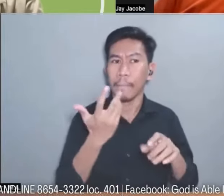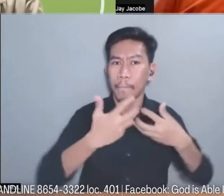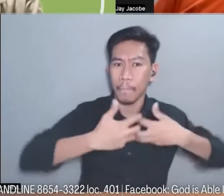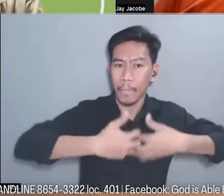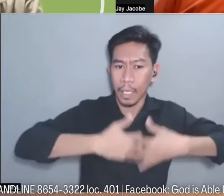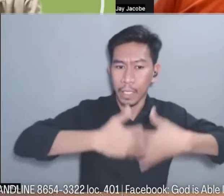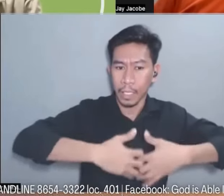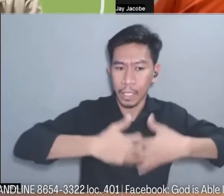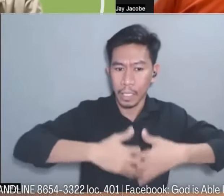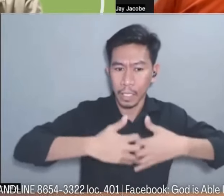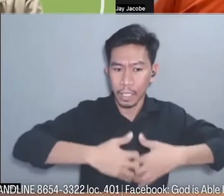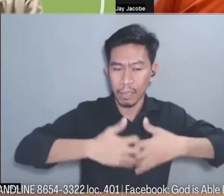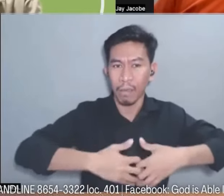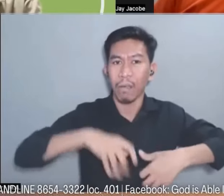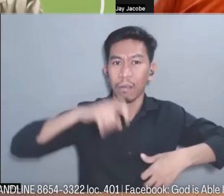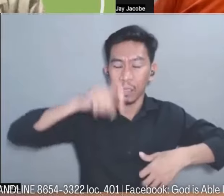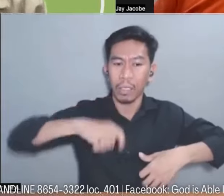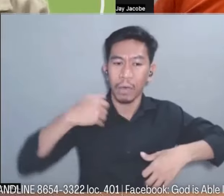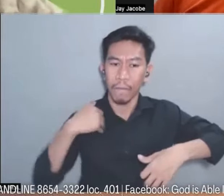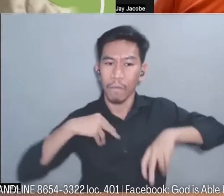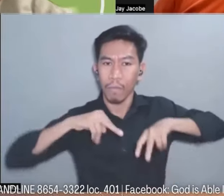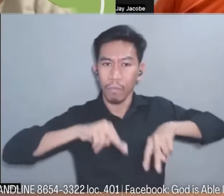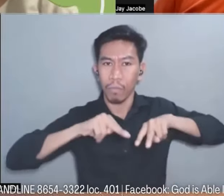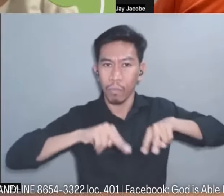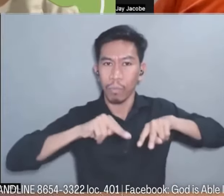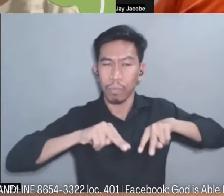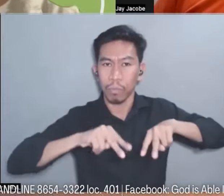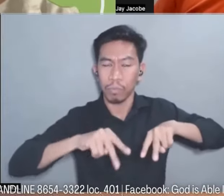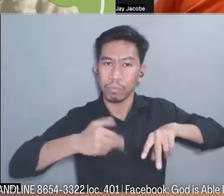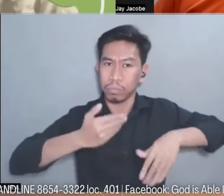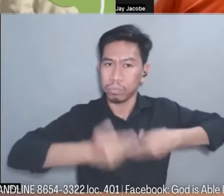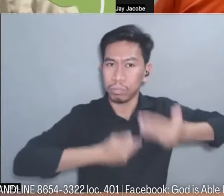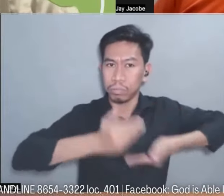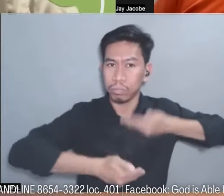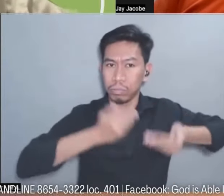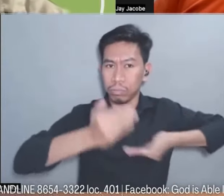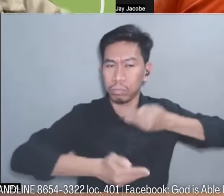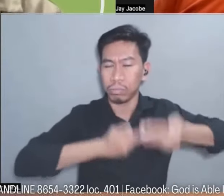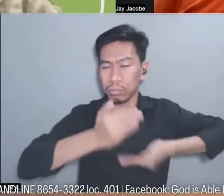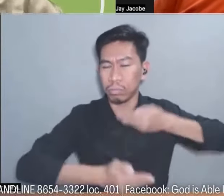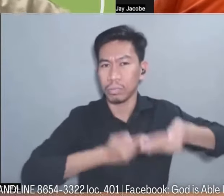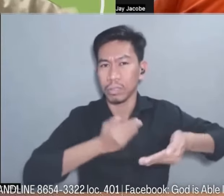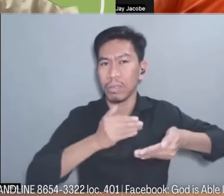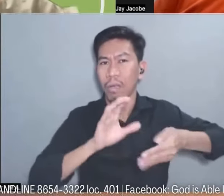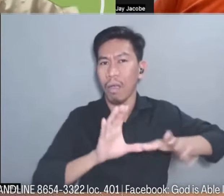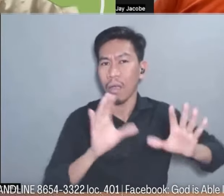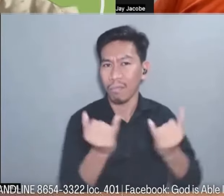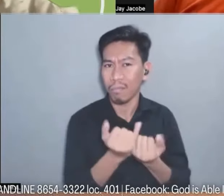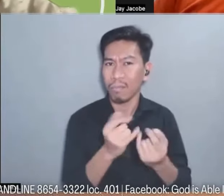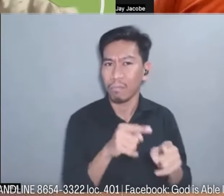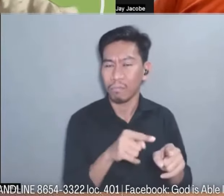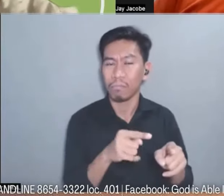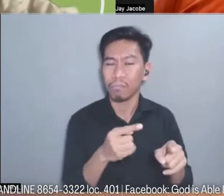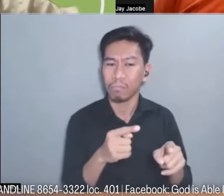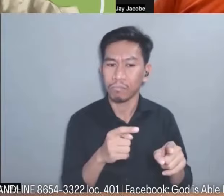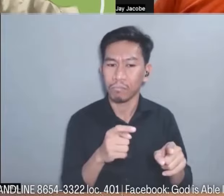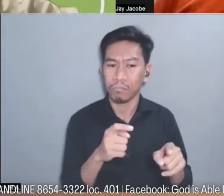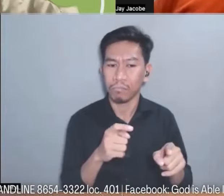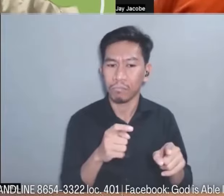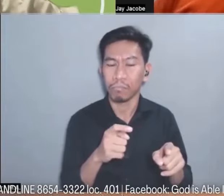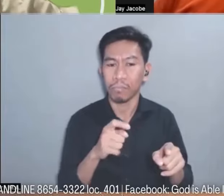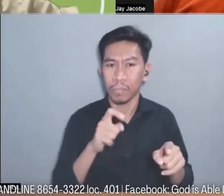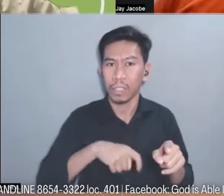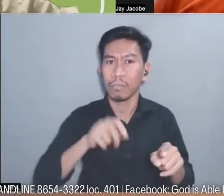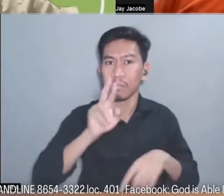silang backup at kailangan po operational lahat dahil manufacturing company po yun. So hanggang ako po ay